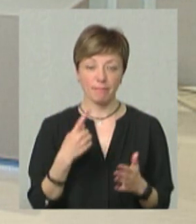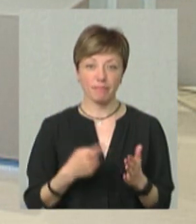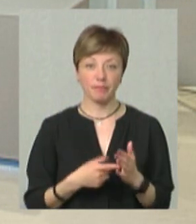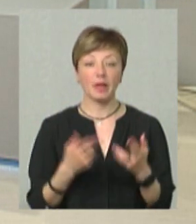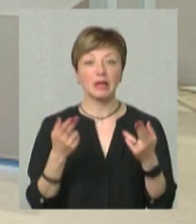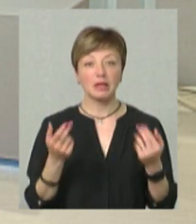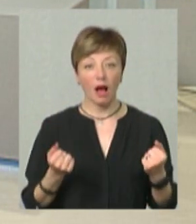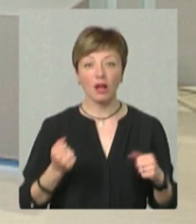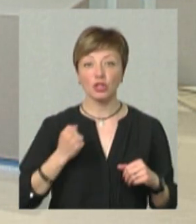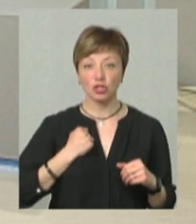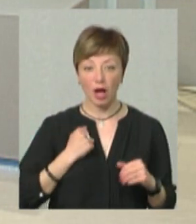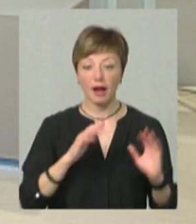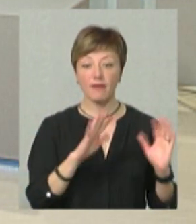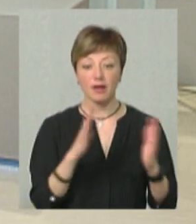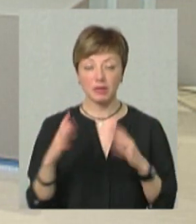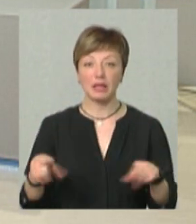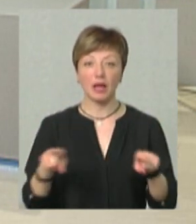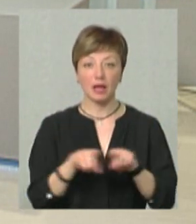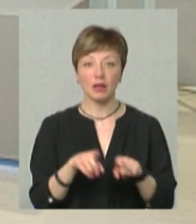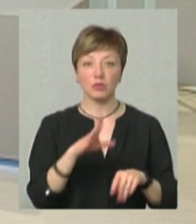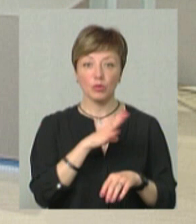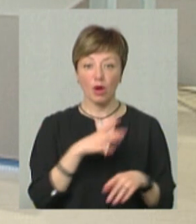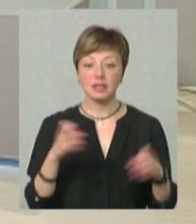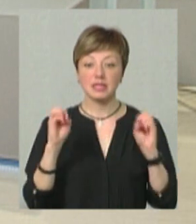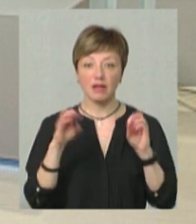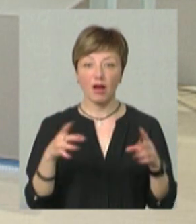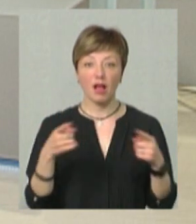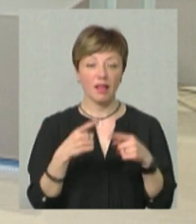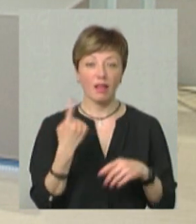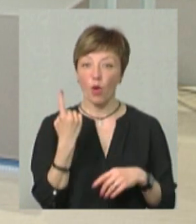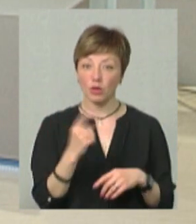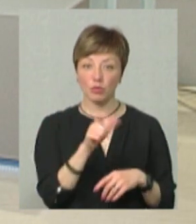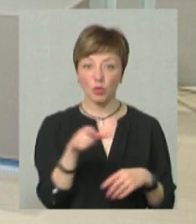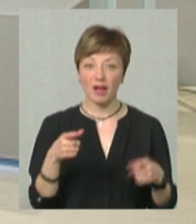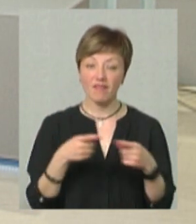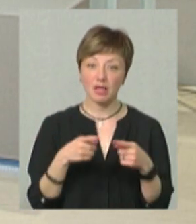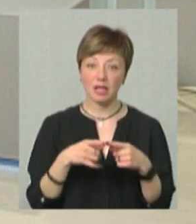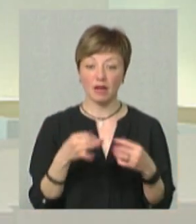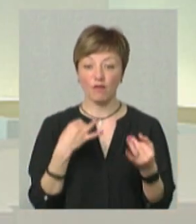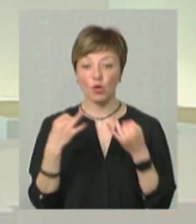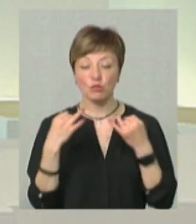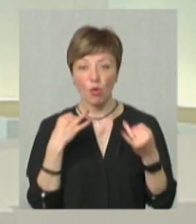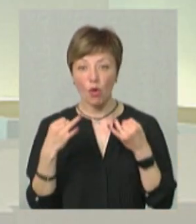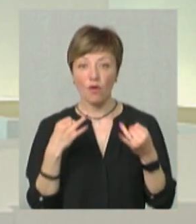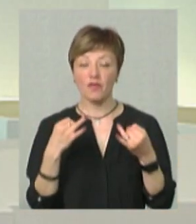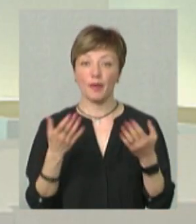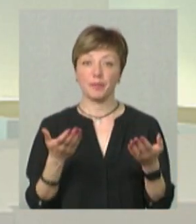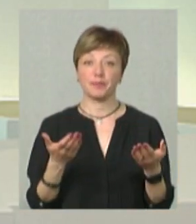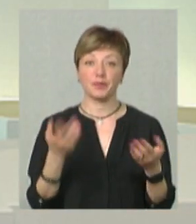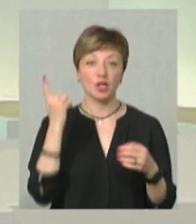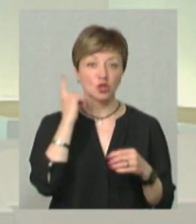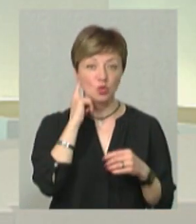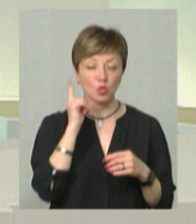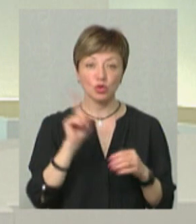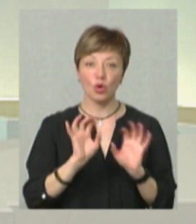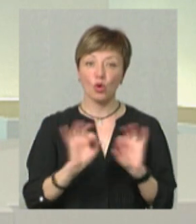Так, на жаль, траплялися такі випадки, здавали не одним людям квартири, і в розмові ми чули,